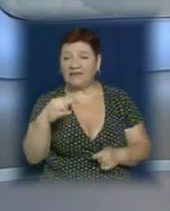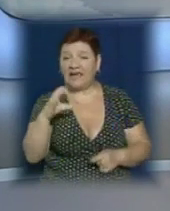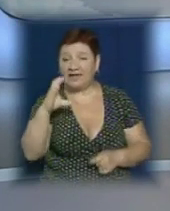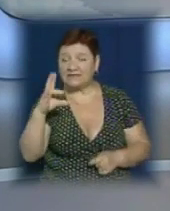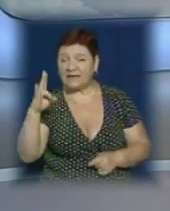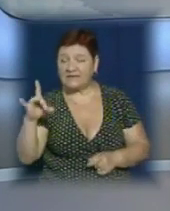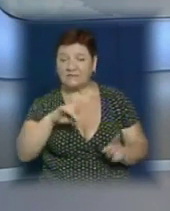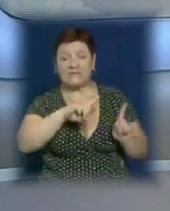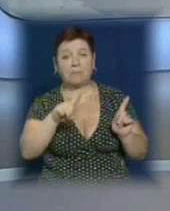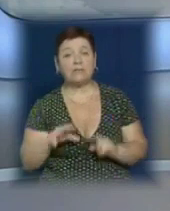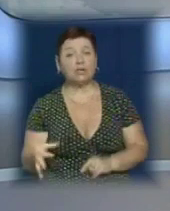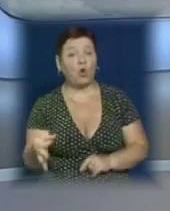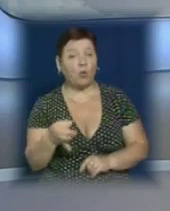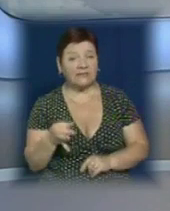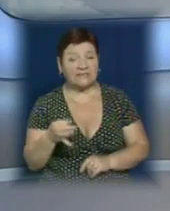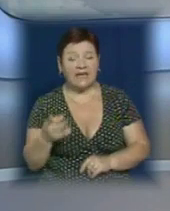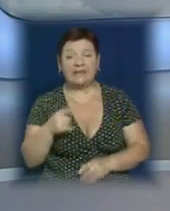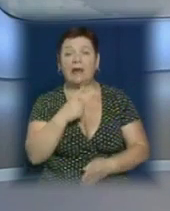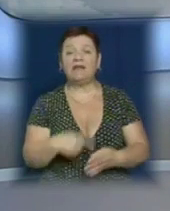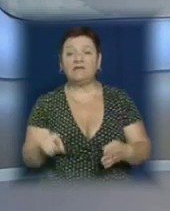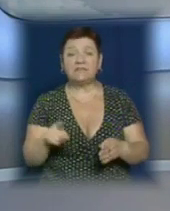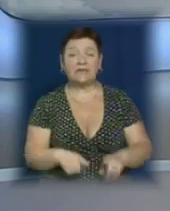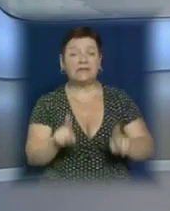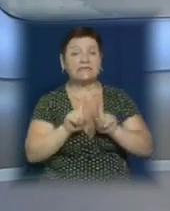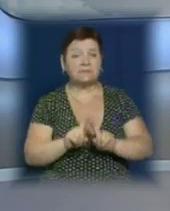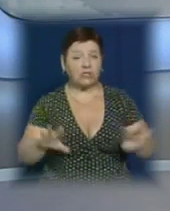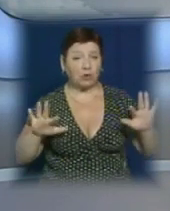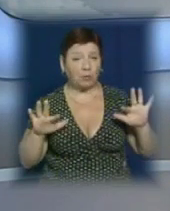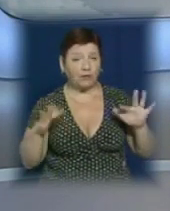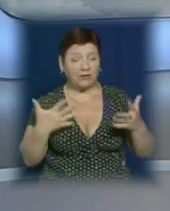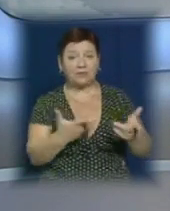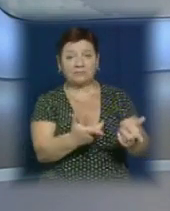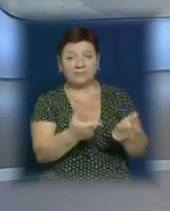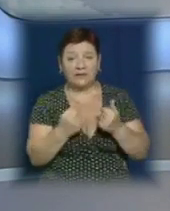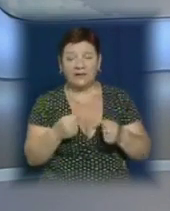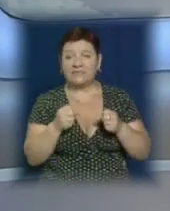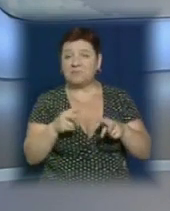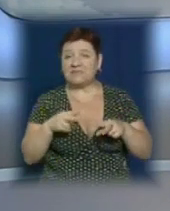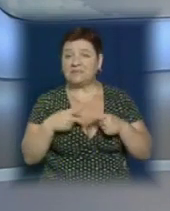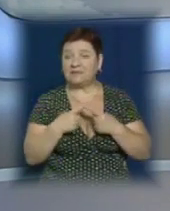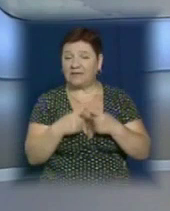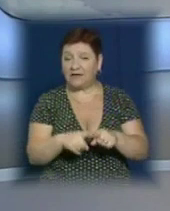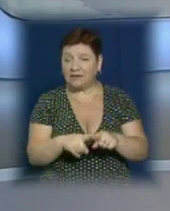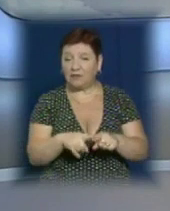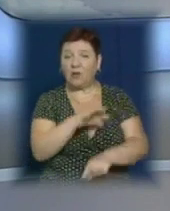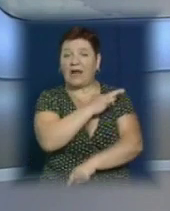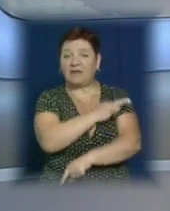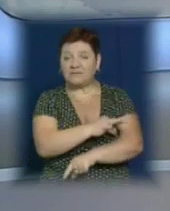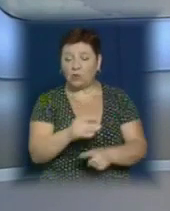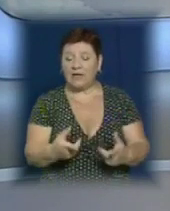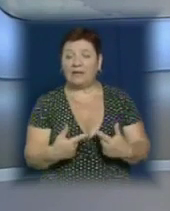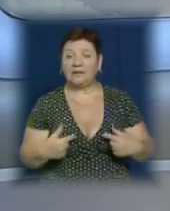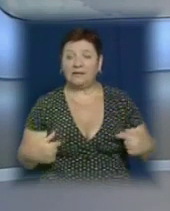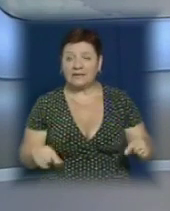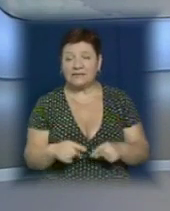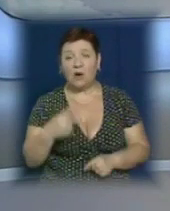України в Закарпатській області. Для ліквідації надзвичайної події залучили також спецтехніку Рахівської дорожньо-експлуатаційної дільниці.